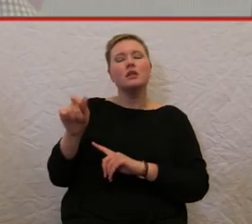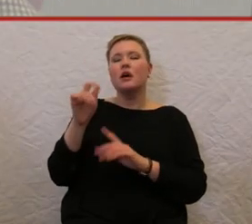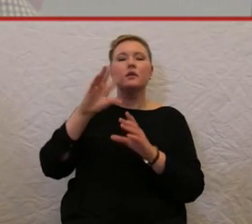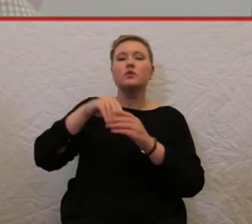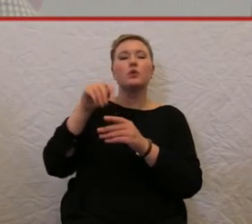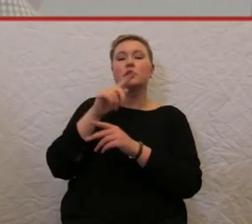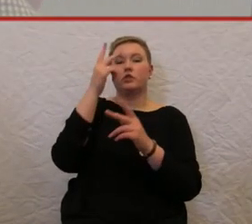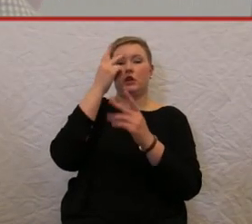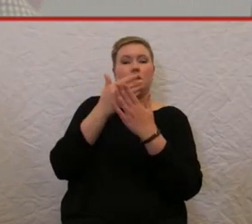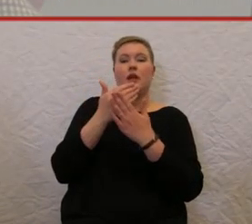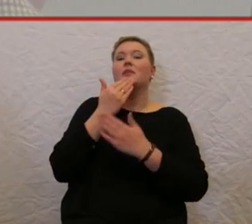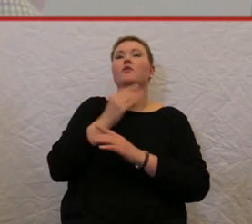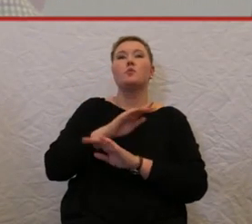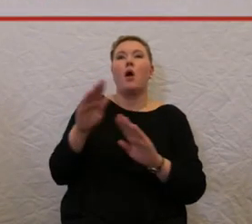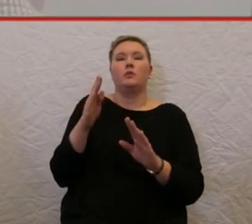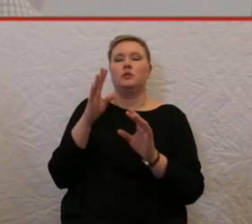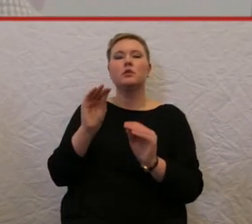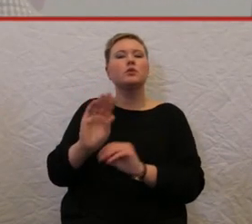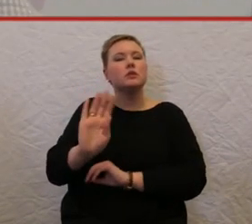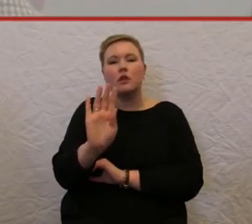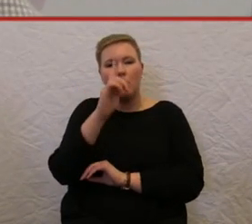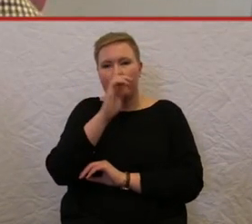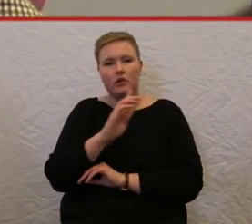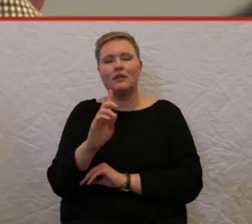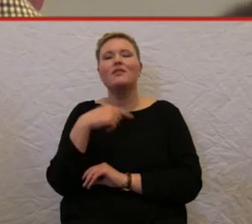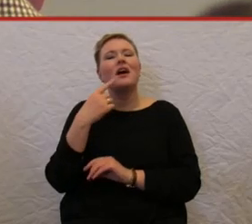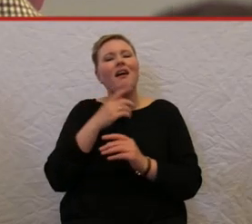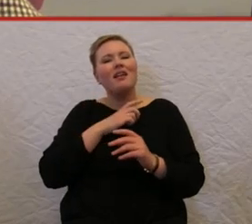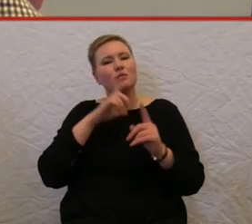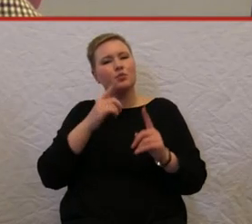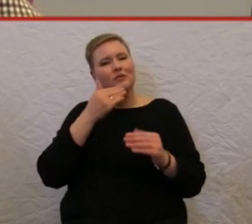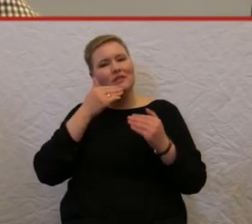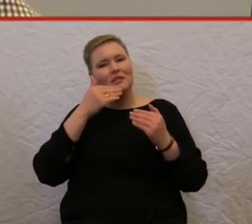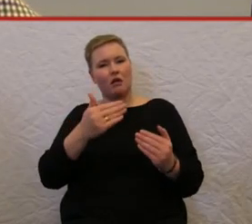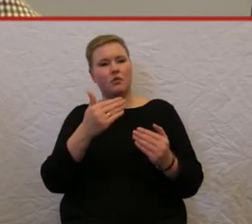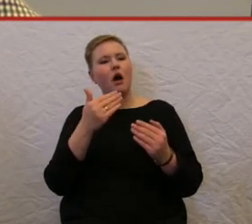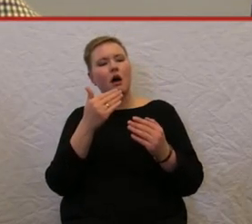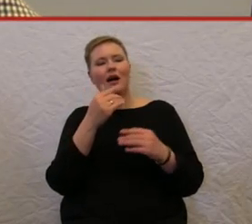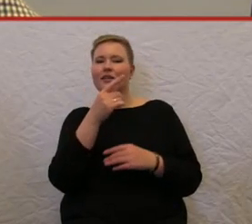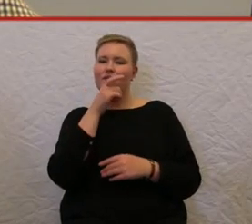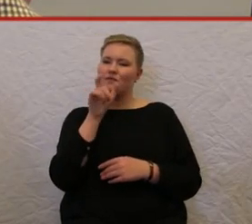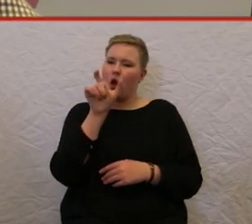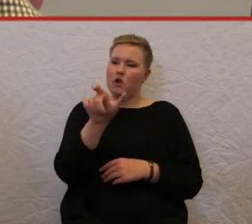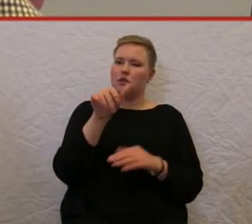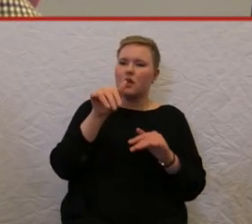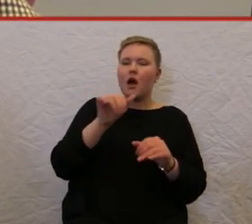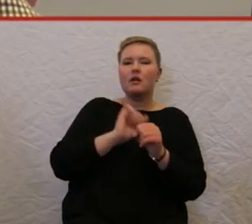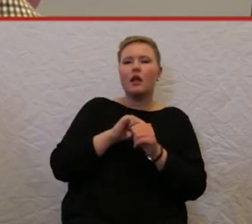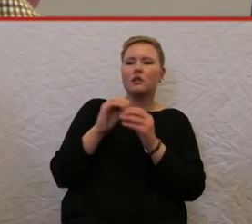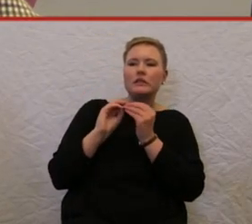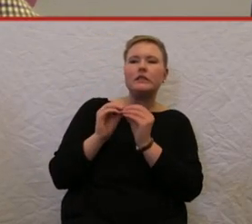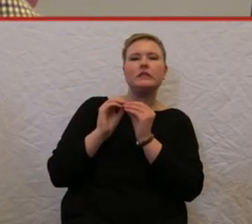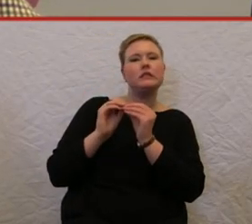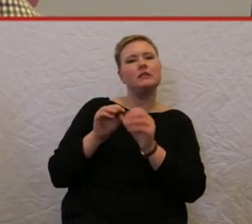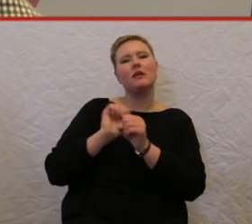Wir können dankbar sein, dass wir ein Wort haben, dass wir einen Begriff haben, an dem wir uns vielleicht auch abarbeiten können. Weil wenn wir das jetzt einfach